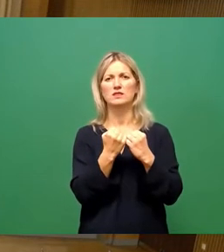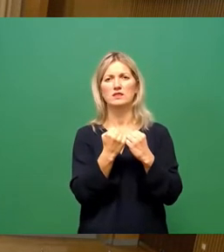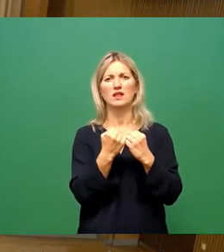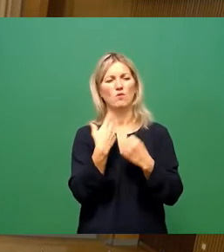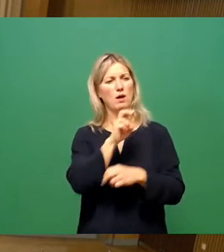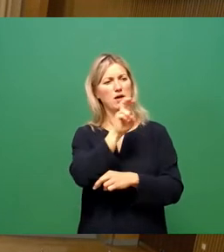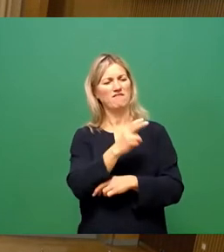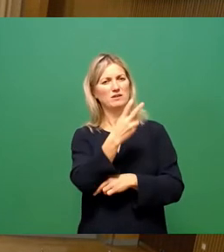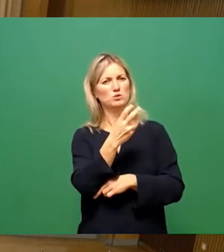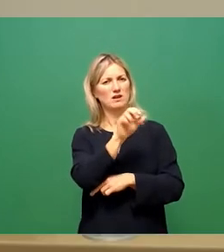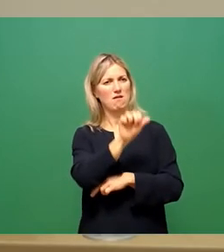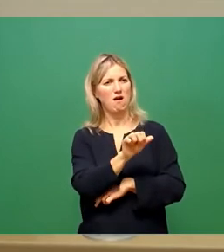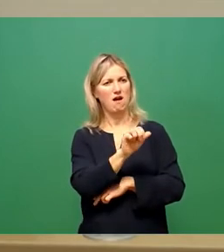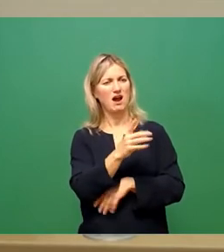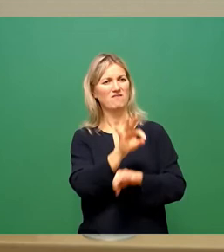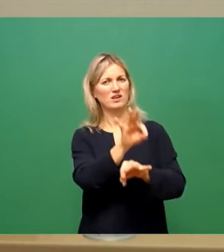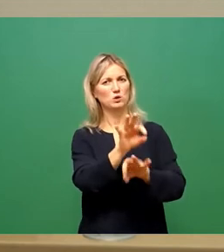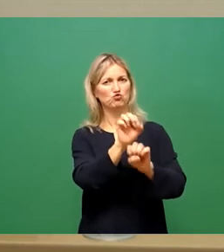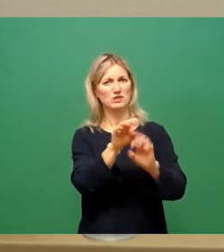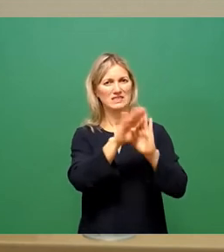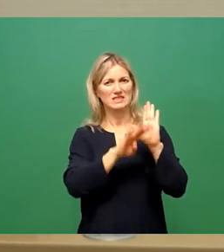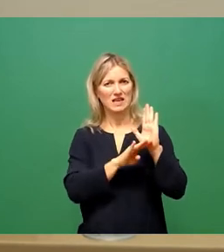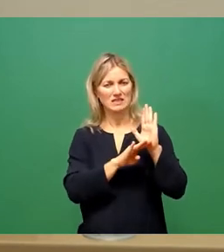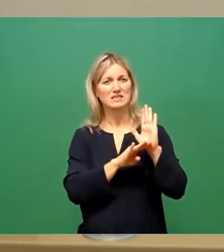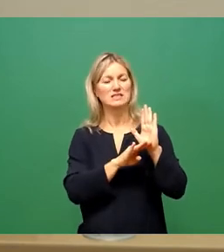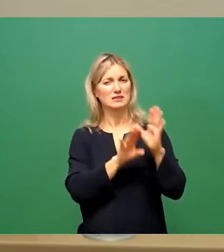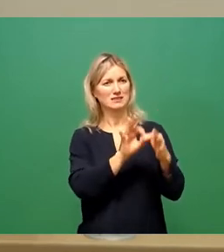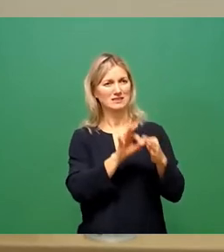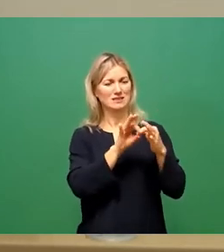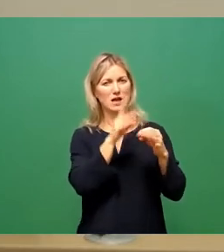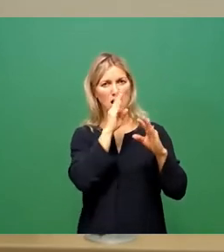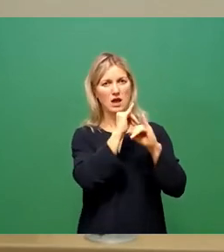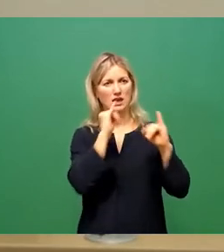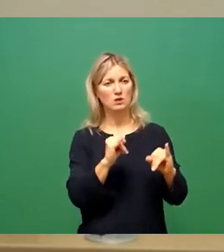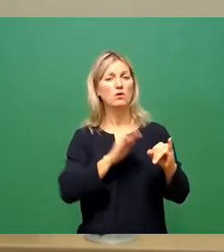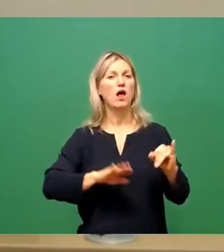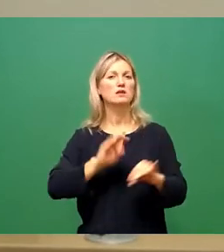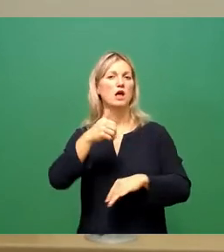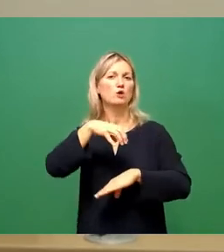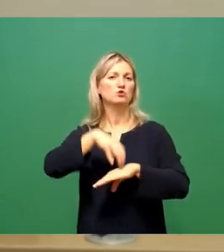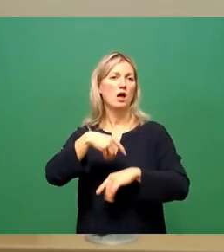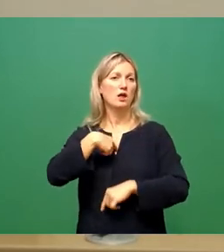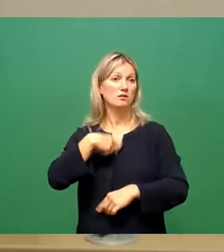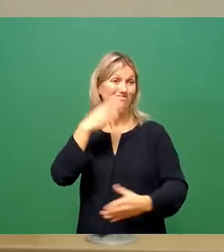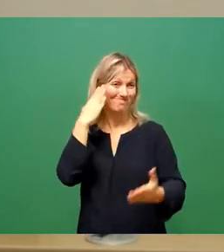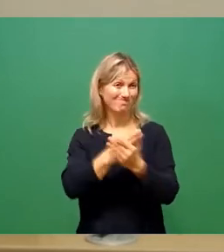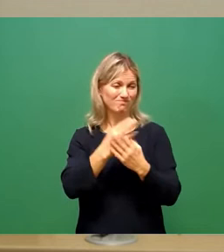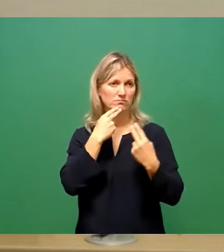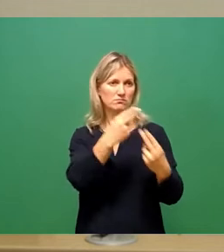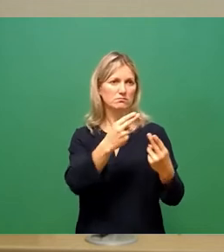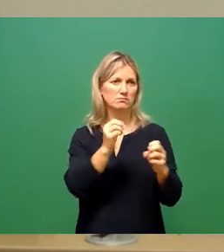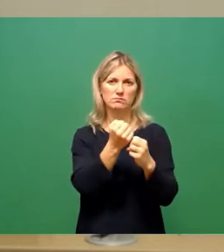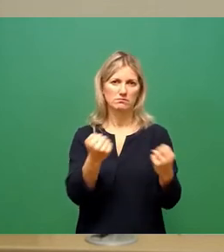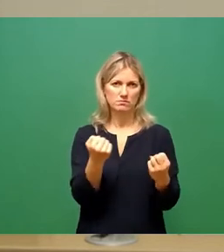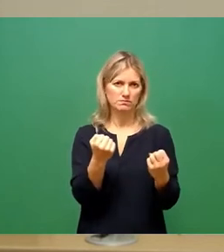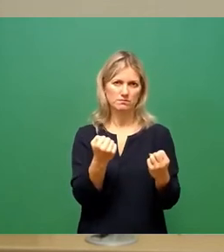Investitionsschutzgesetz umfassten Einrichtungen kann natürlich durch die Landeshauptstadt Dresden nicht abschließend beantwortet werden. Dennoch ist nicht auszuschließen,